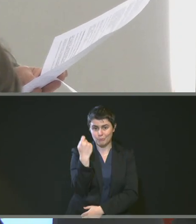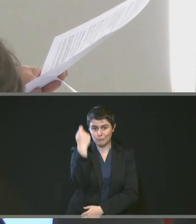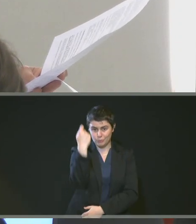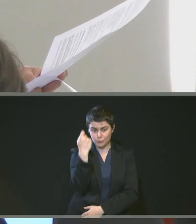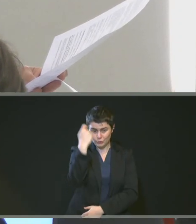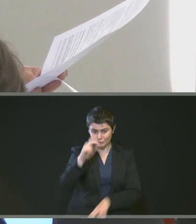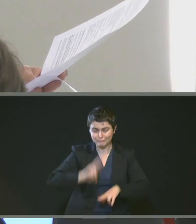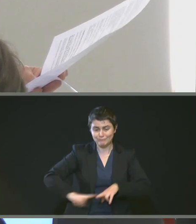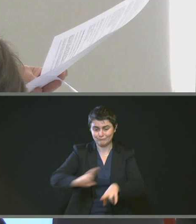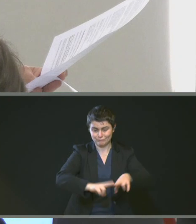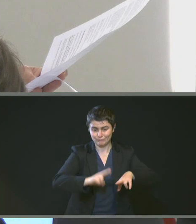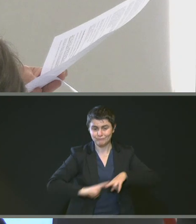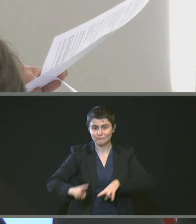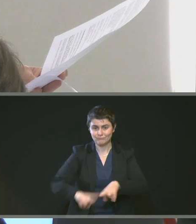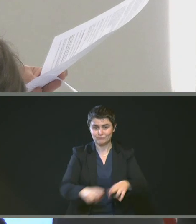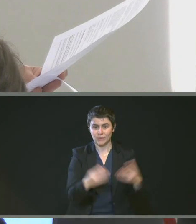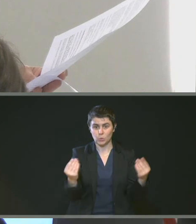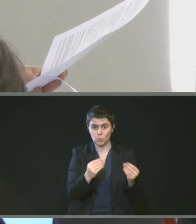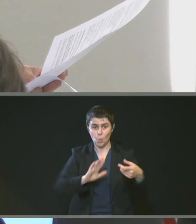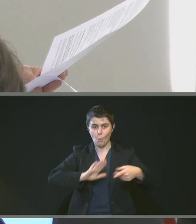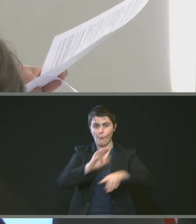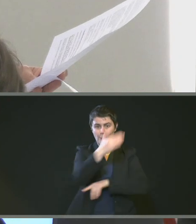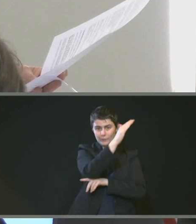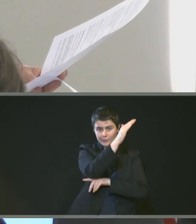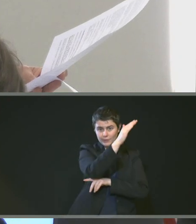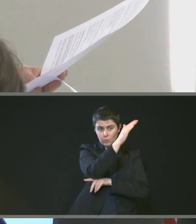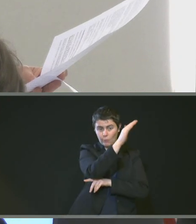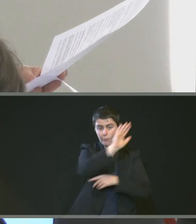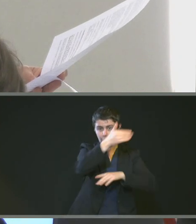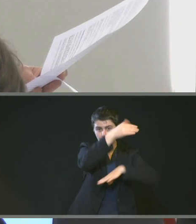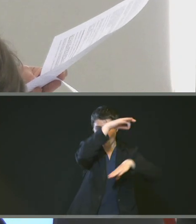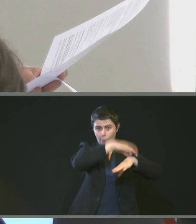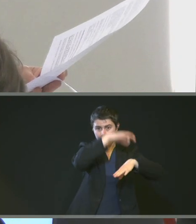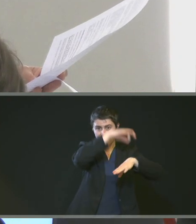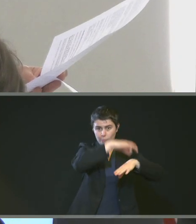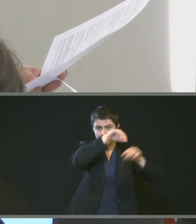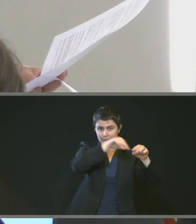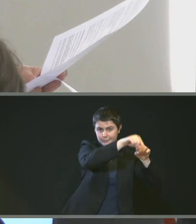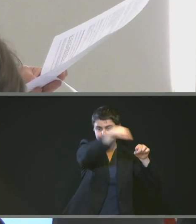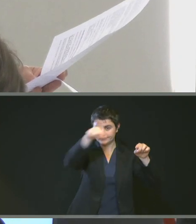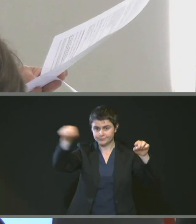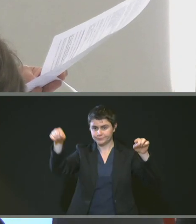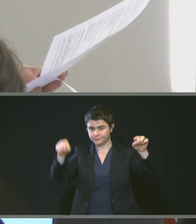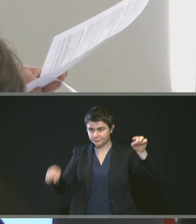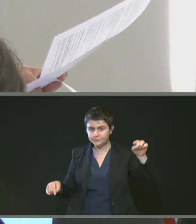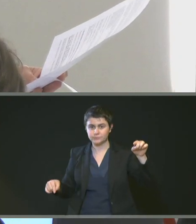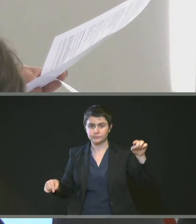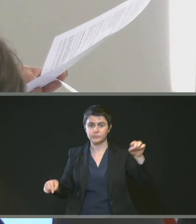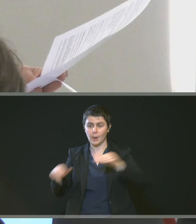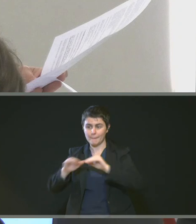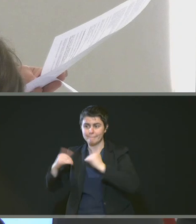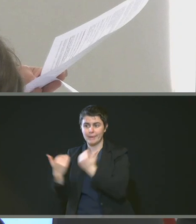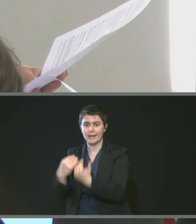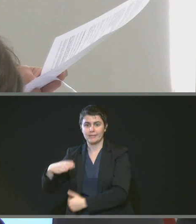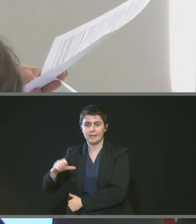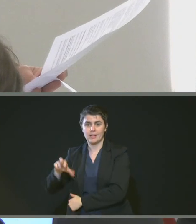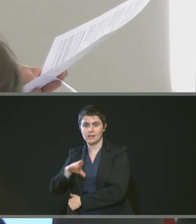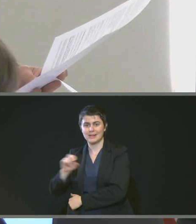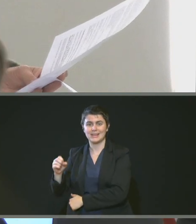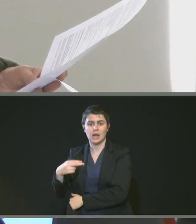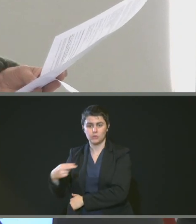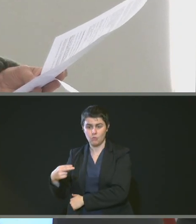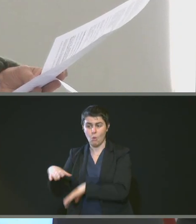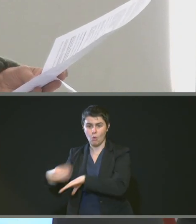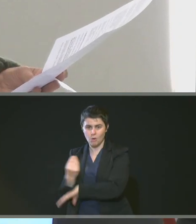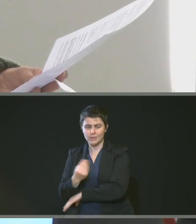niveau de service située entre le Mont-Malade sur la commune de Mont-Saint-Aignan et la place Carnot, sur la commune de Rouen, soit la T5